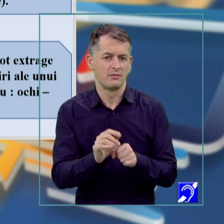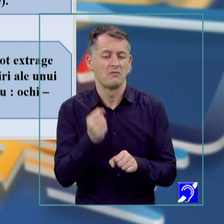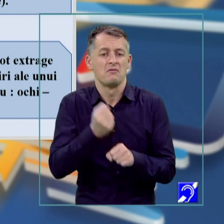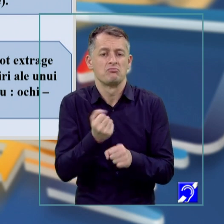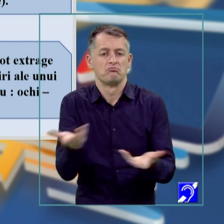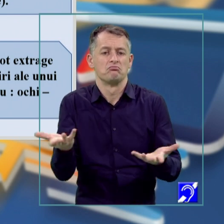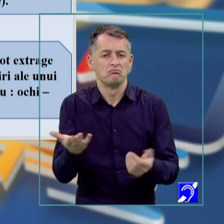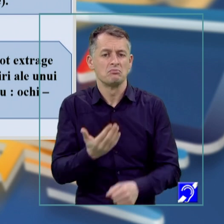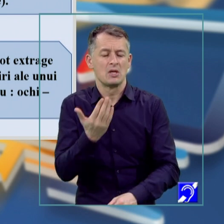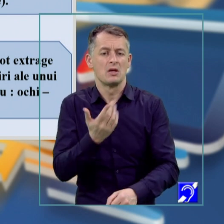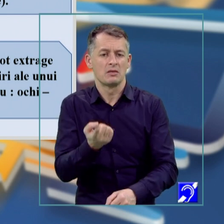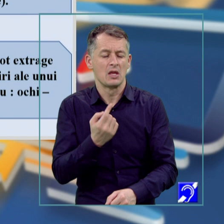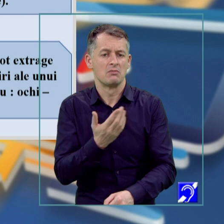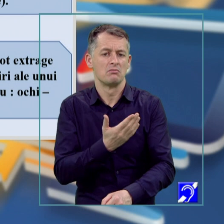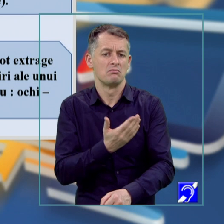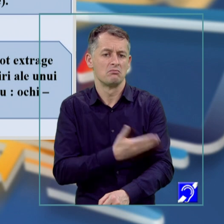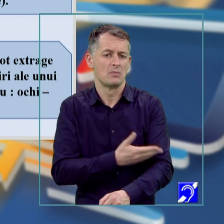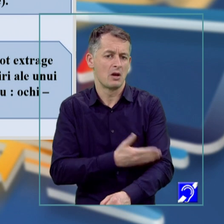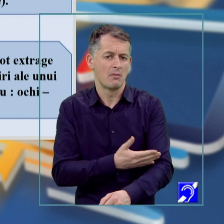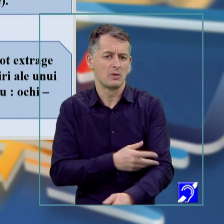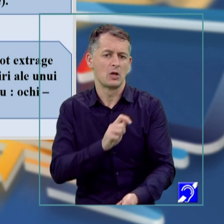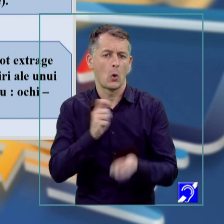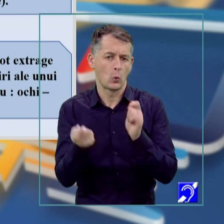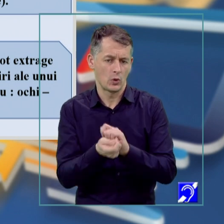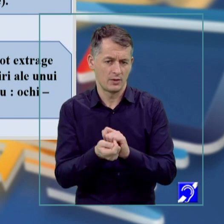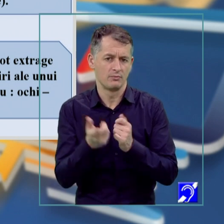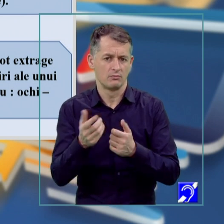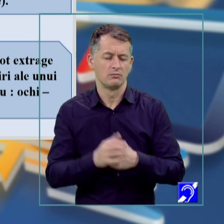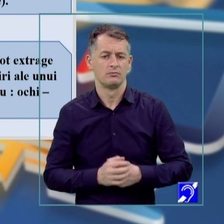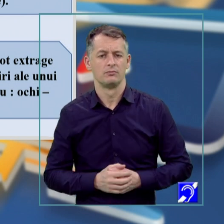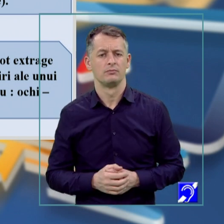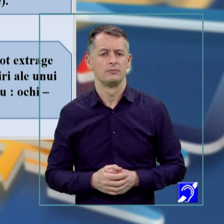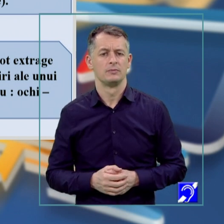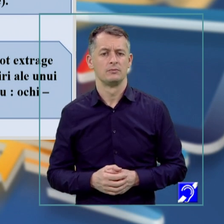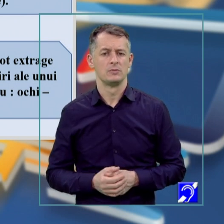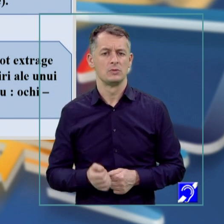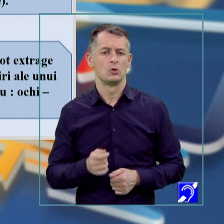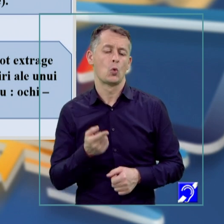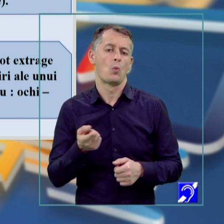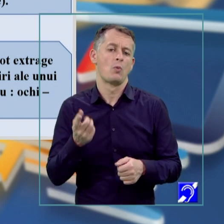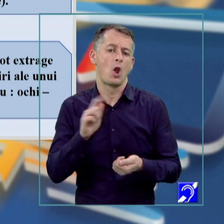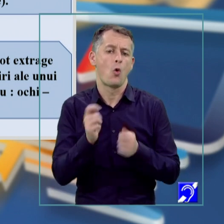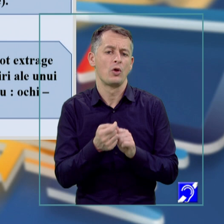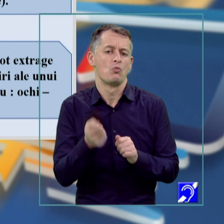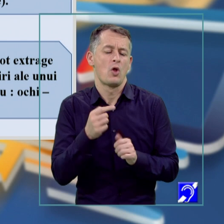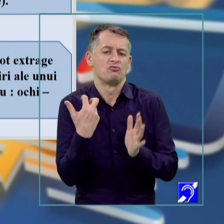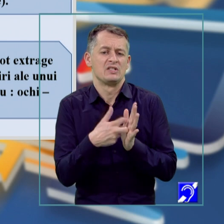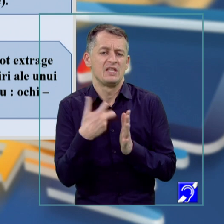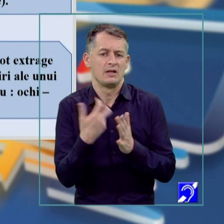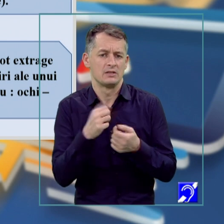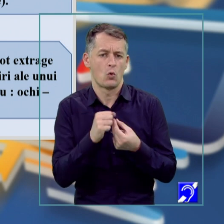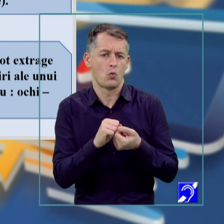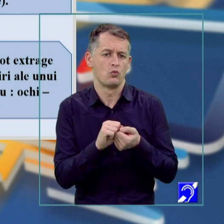din plastic, din sticlă, din piele, din ce vrem, înlocuind lemnul. Sau foarte mulți înlocutori sintetici extrem de